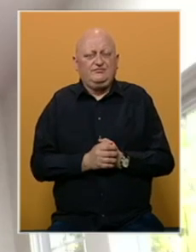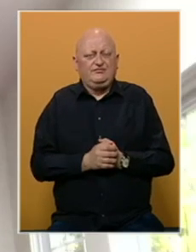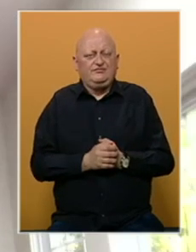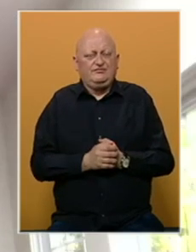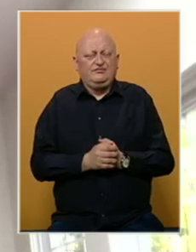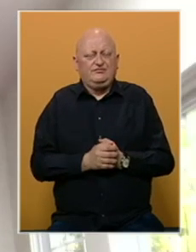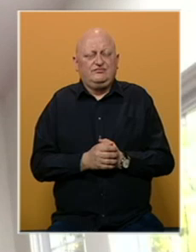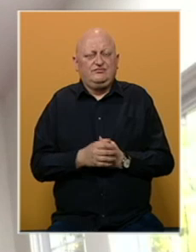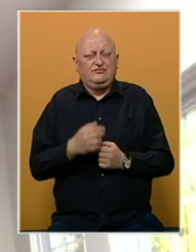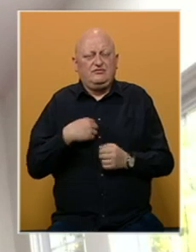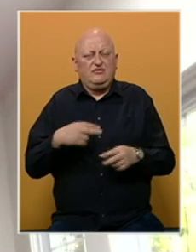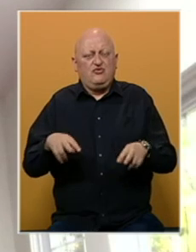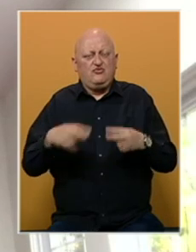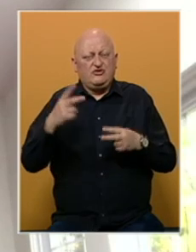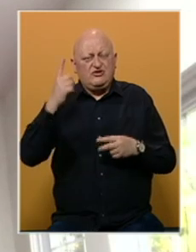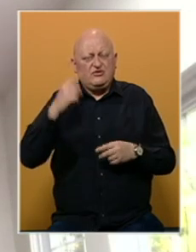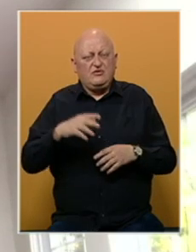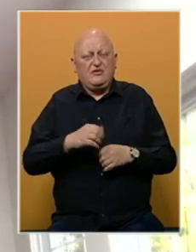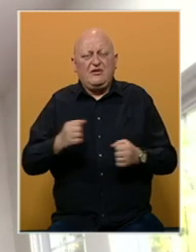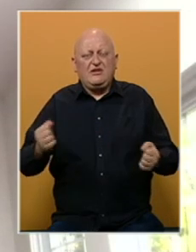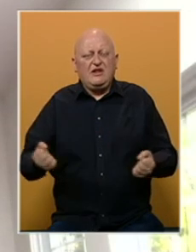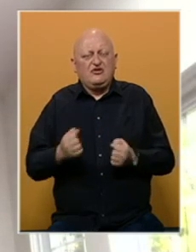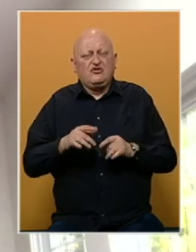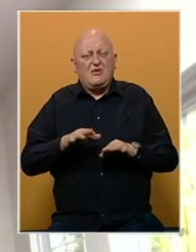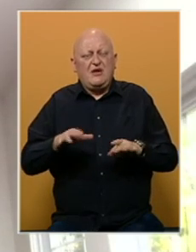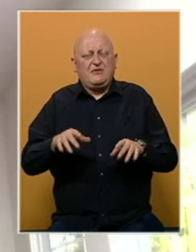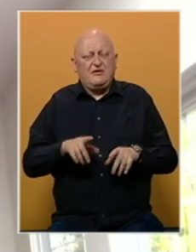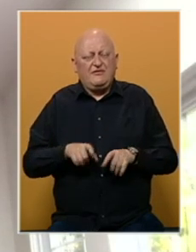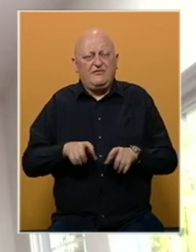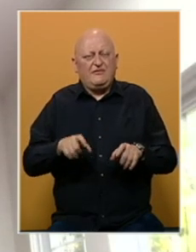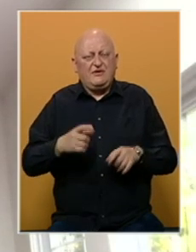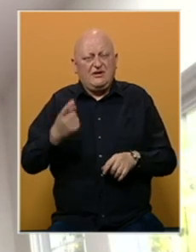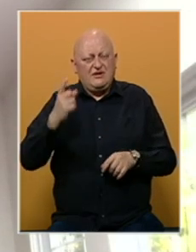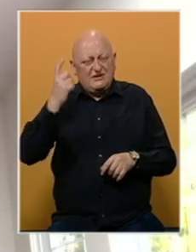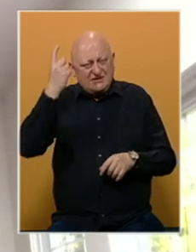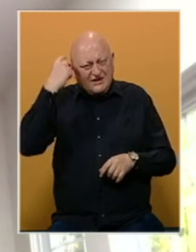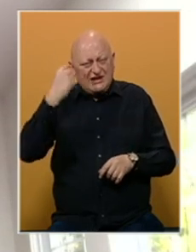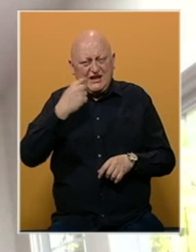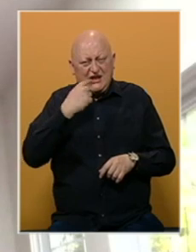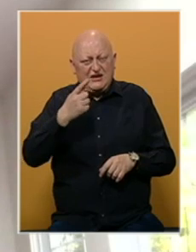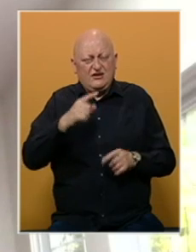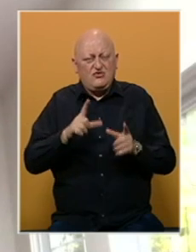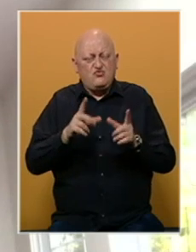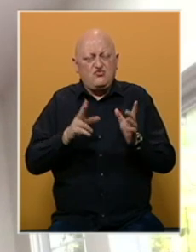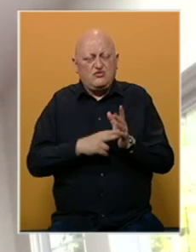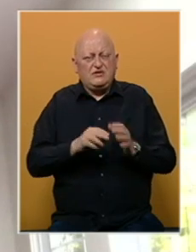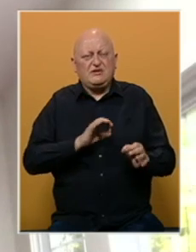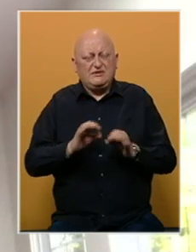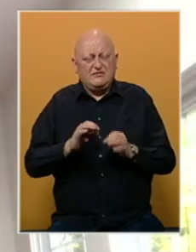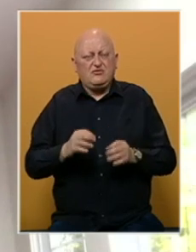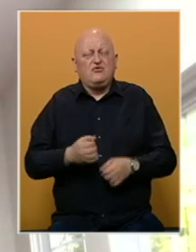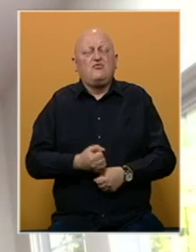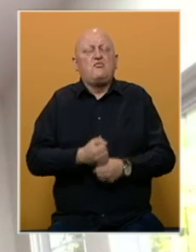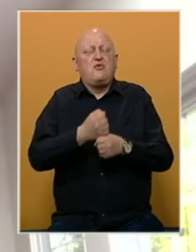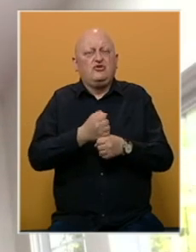Indija se suočava sa užasnom epidemijom koronavirusa. Generalni sekretar je kazao da su Ujedinjeni narodi spremni pružiti